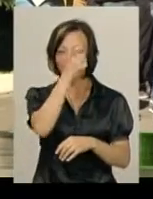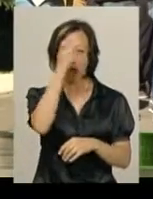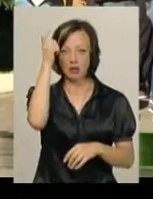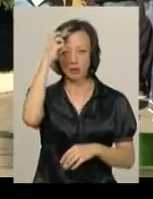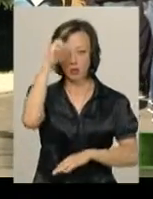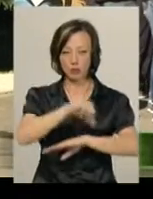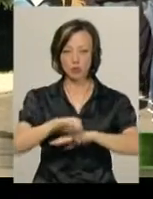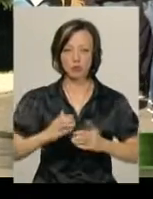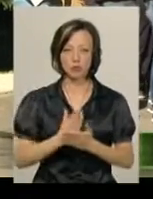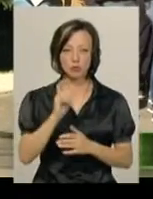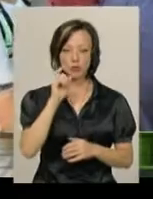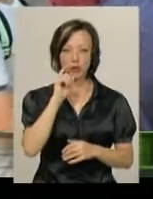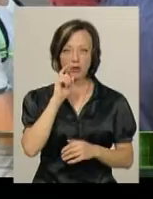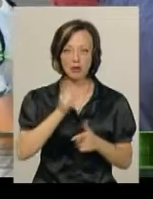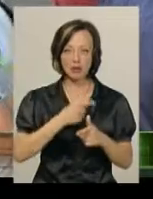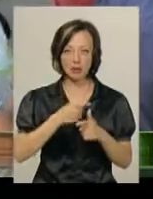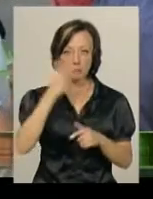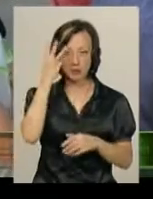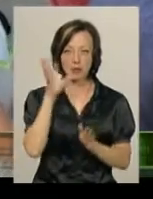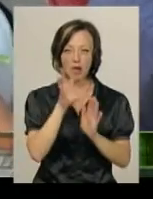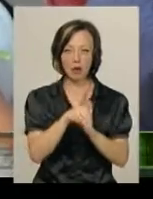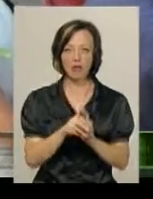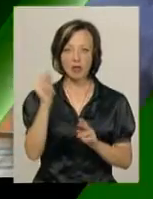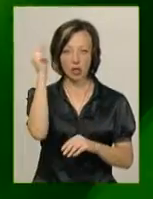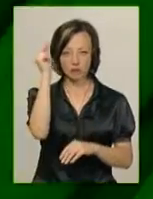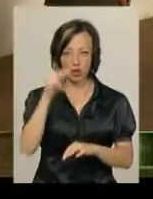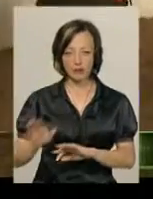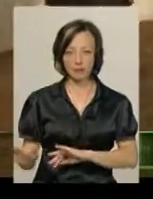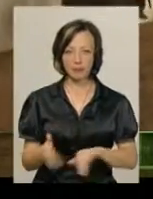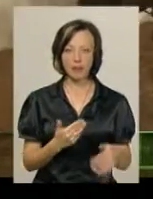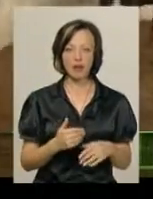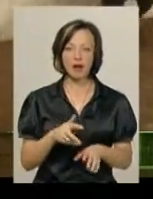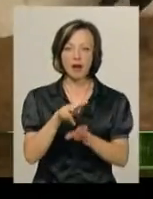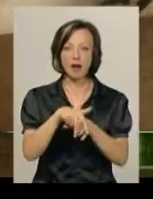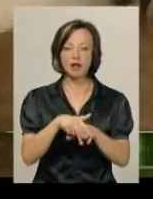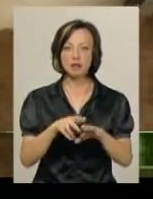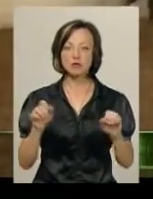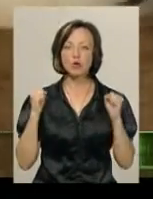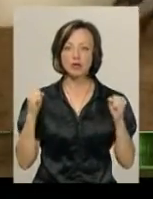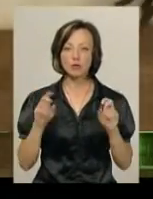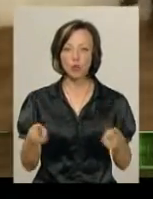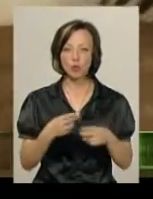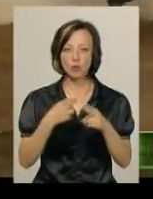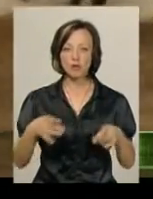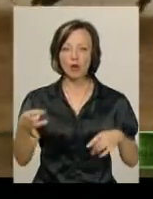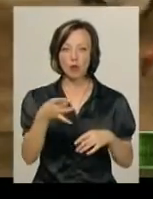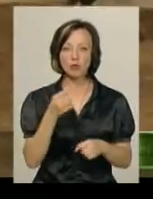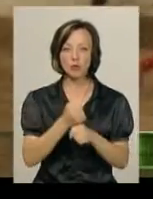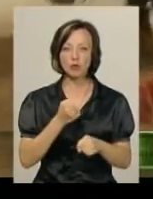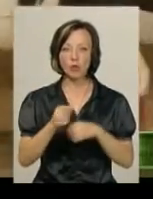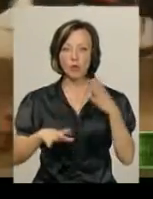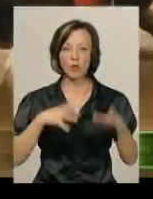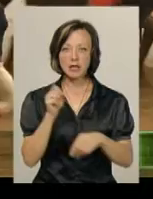академії Держприкладнослужби імені Богдана Хмельницького зараховують на навчання. Вершники кіноспортивного клубу Дунаєвецького району відпрацьовують